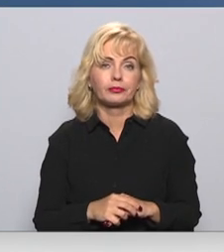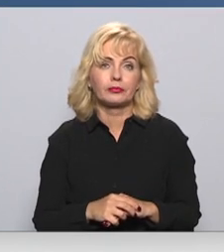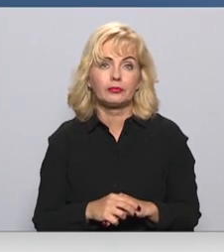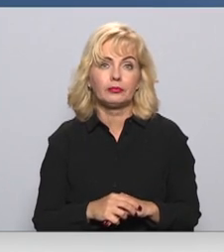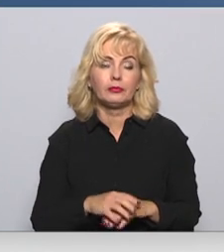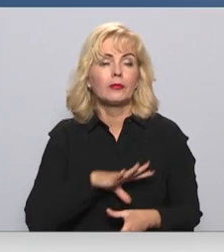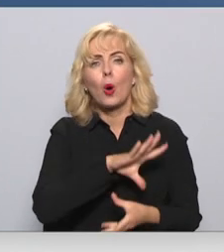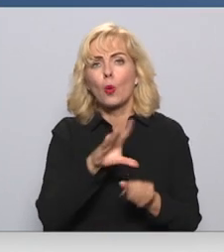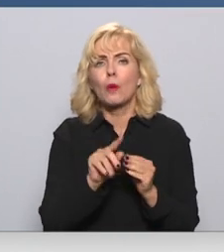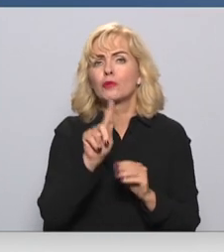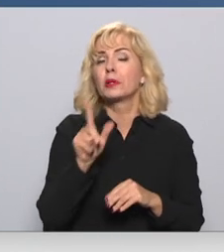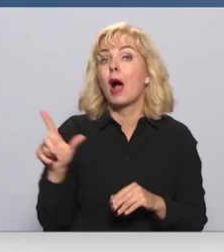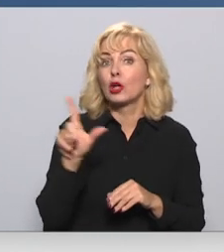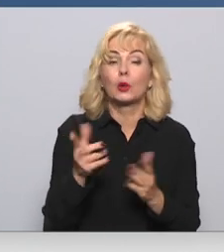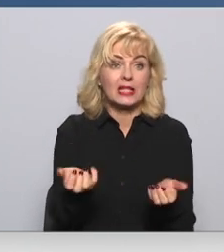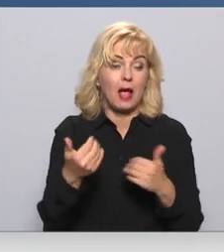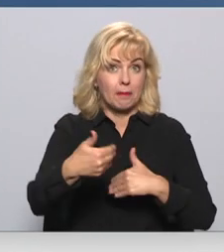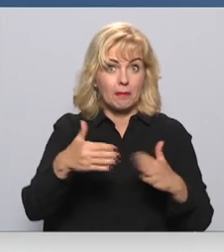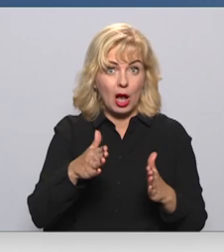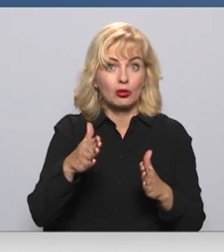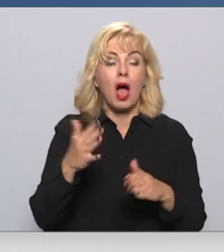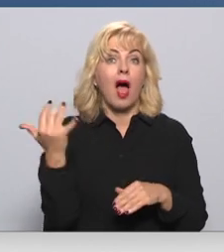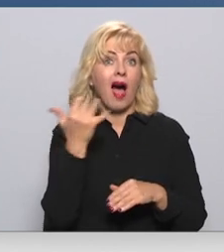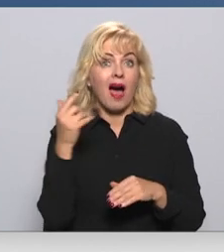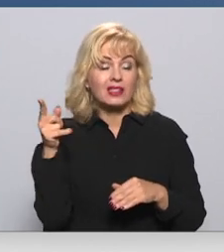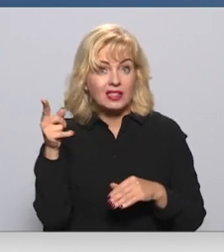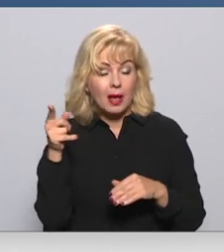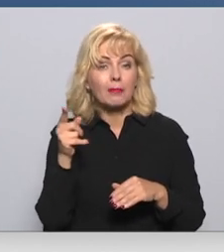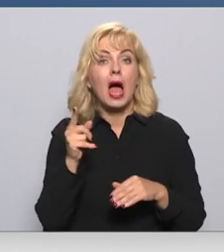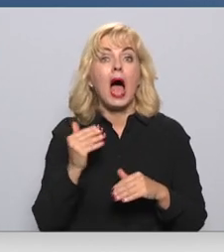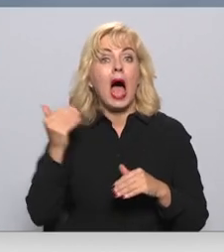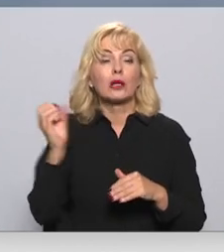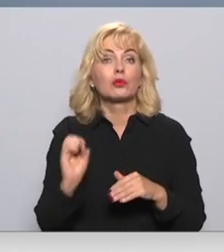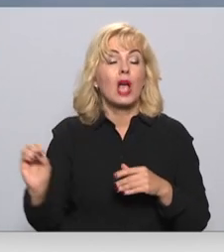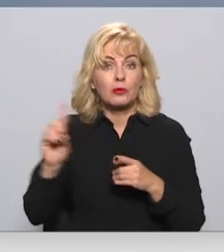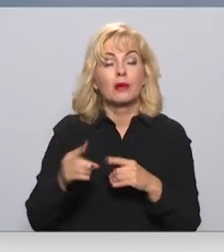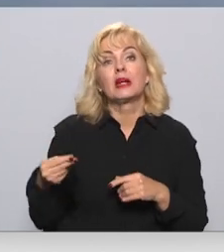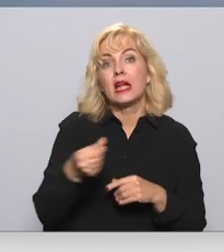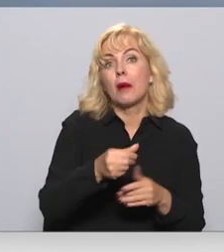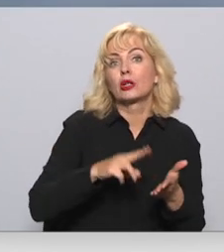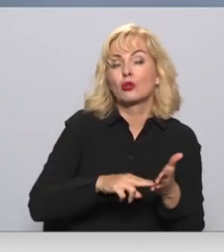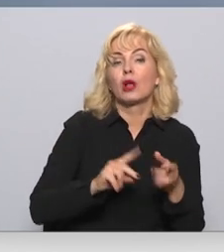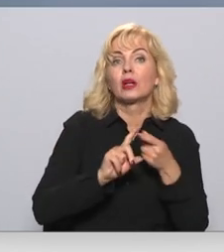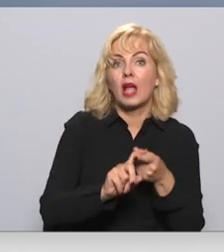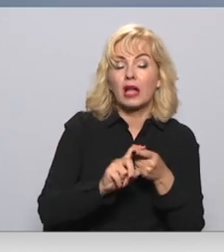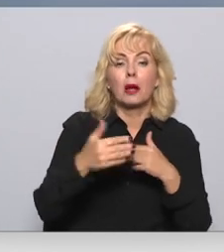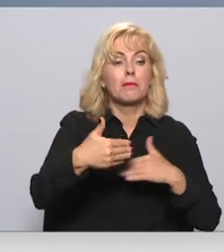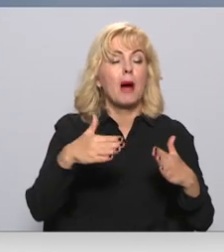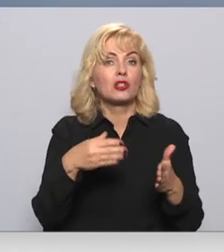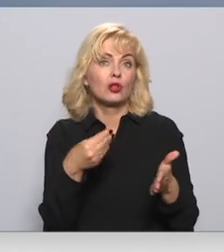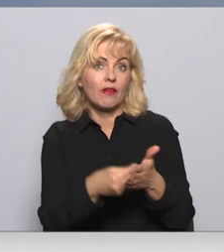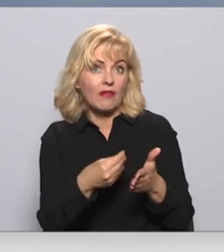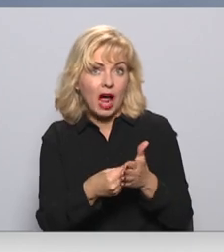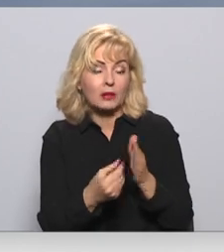Kopš 1. jūlijas saņemot patsiņu no ārpus Eiropas Savienības valstīm jāmaksā nodoklis. Neatkarīgi no patsiņas vērtības.